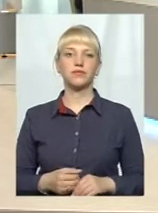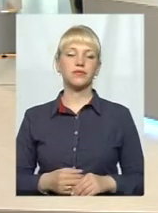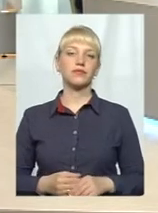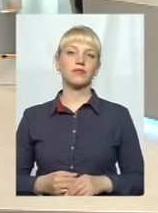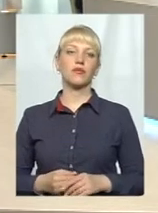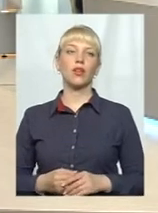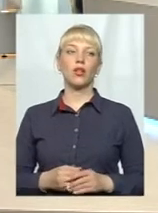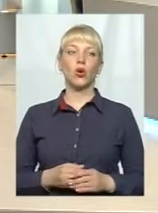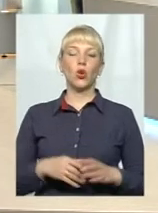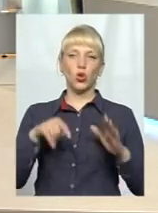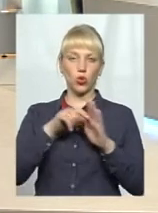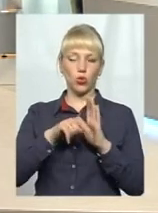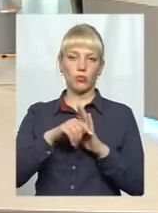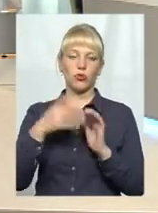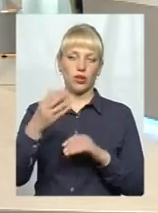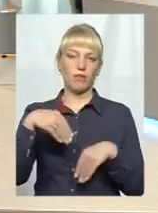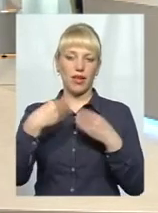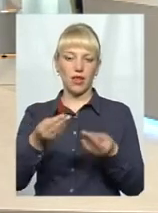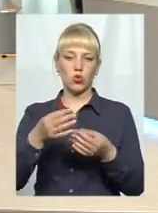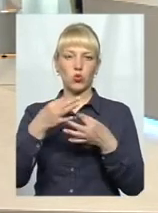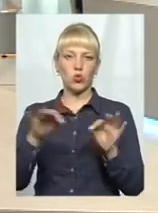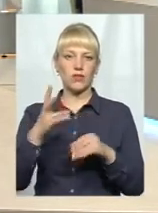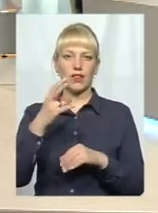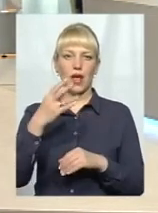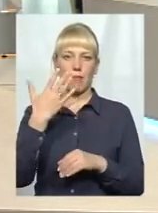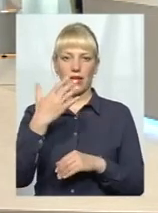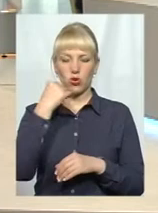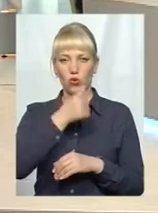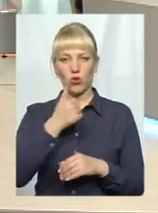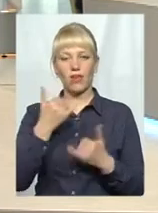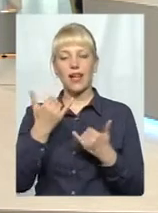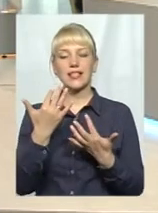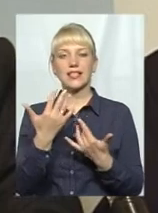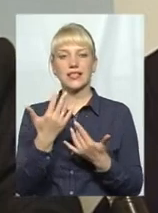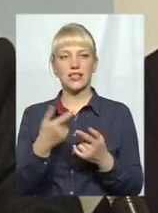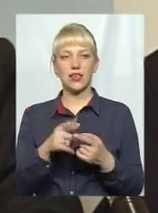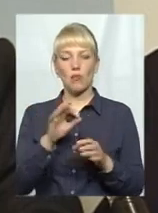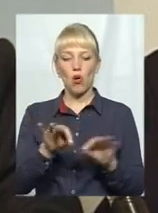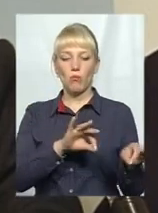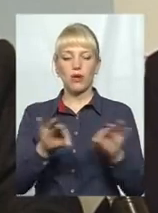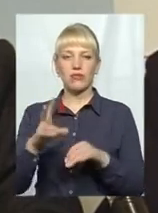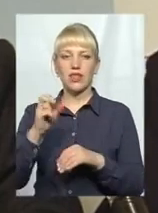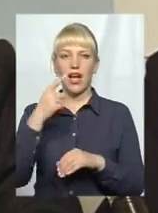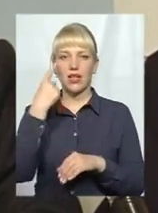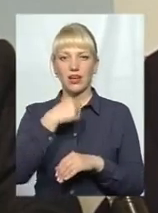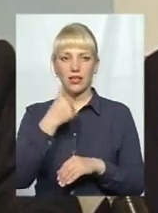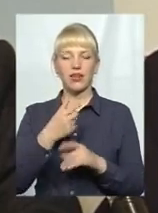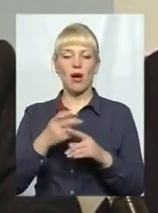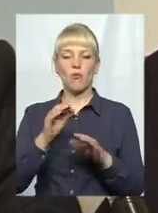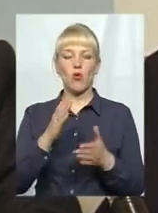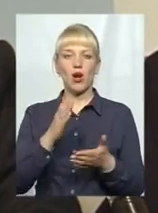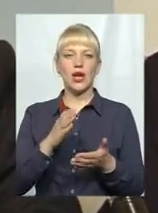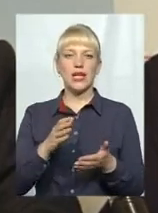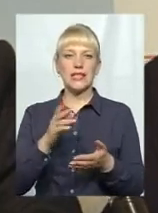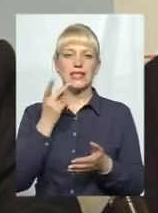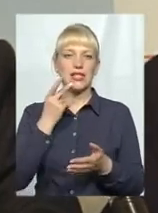Тобто їм нададуть дозвол на 5 років. А зараз на скільки? На рік дається? Чи на 2 і 1? пересовних на рік, по стаціонарних